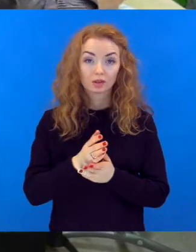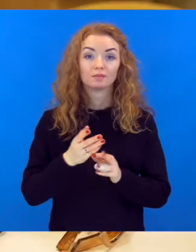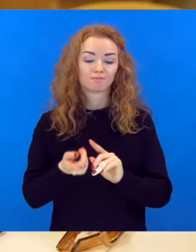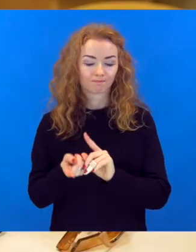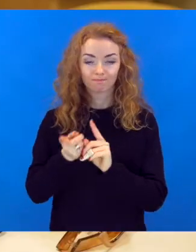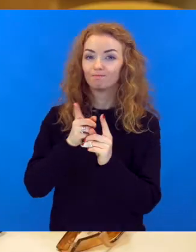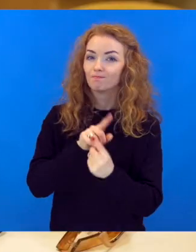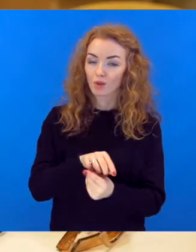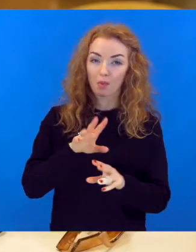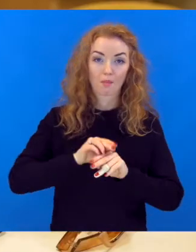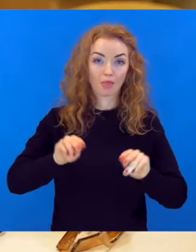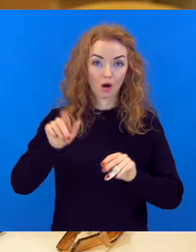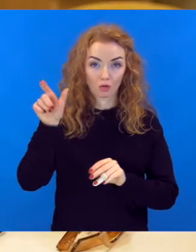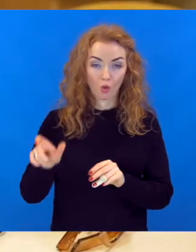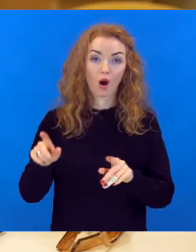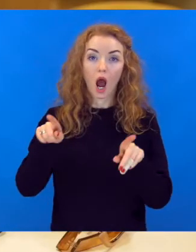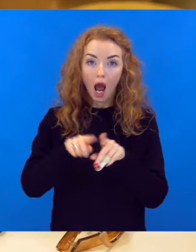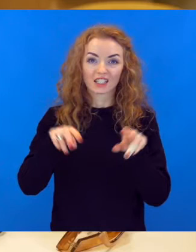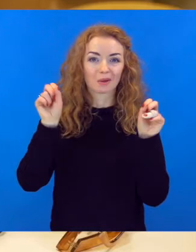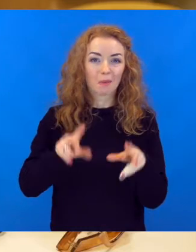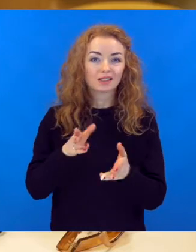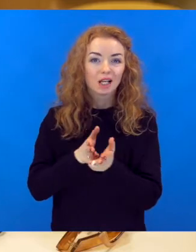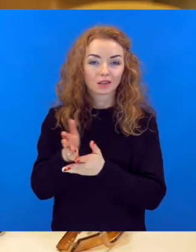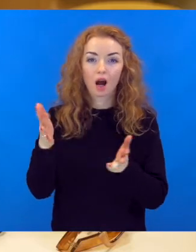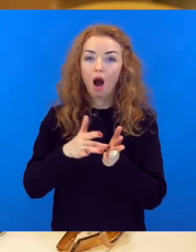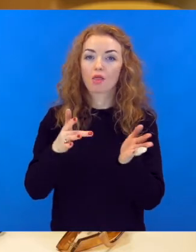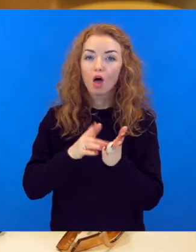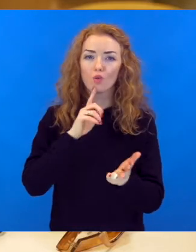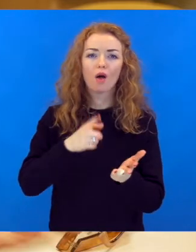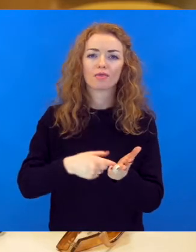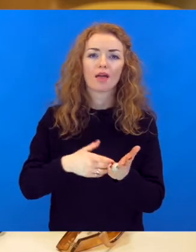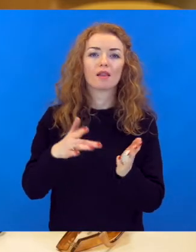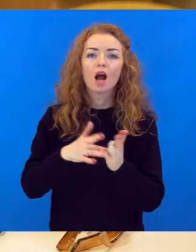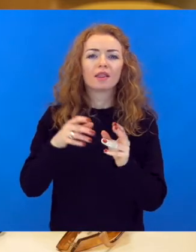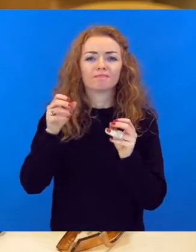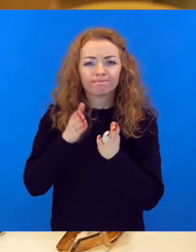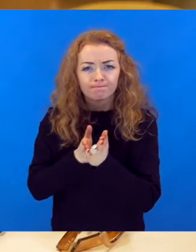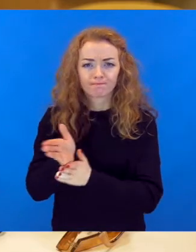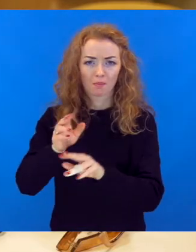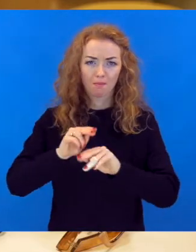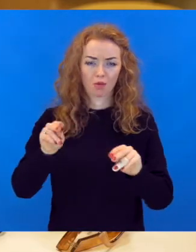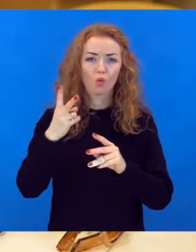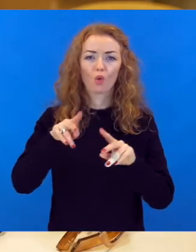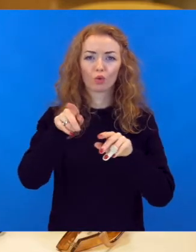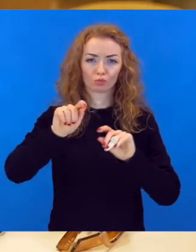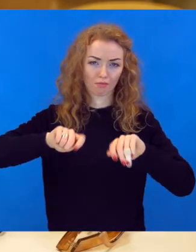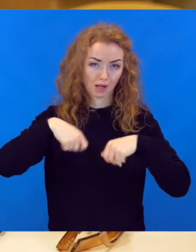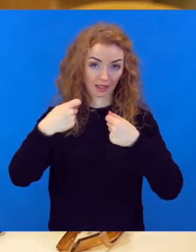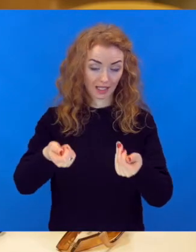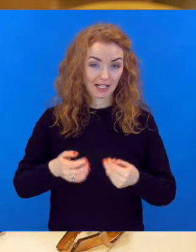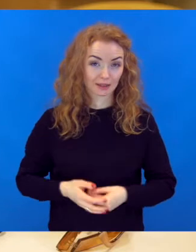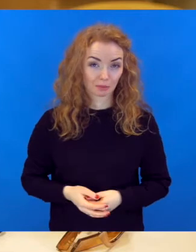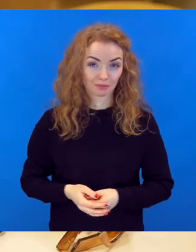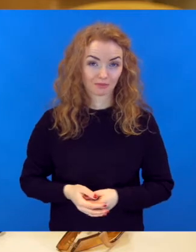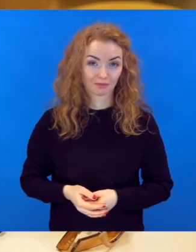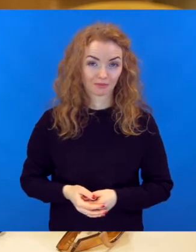tu kļūsti par pedagogu un, cik es saprotu, tu arī specializējies kaut kādā noteiktā, kāda veida pedagogs tu esi un ko tu pasniegs.